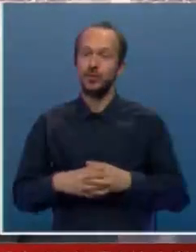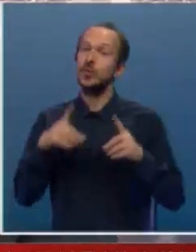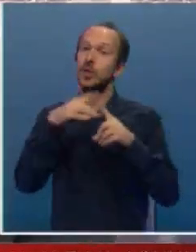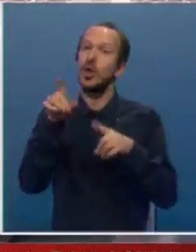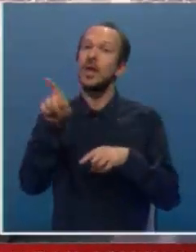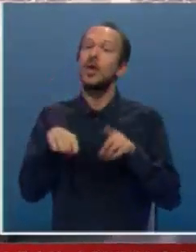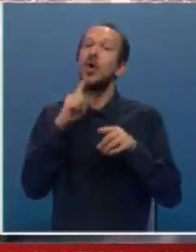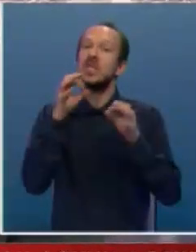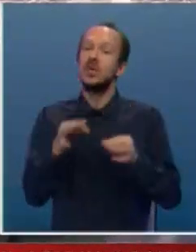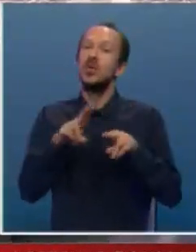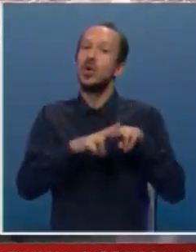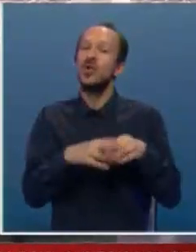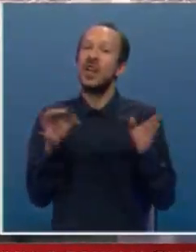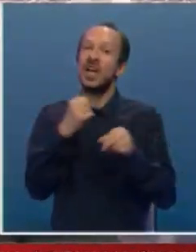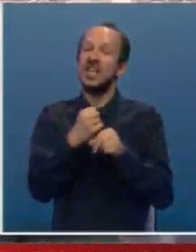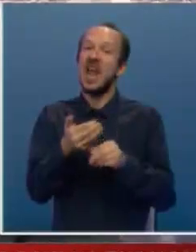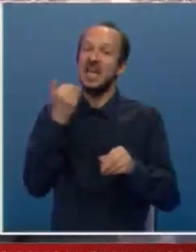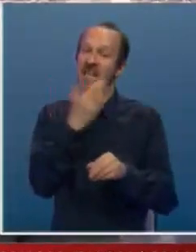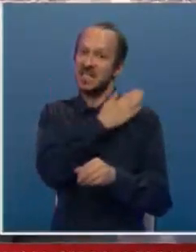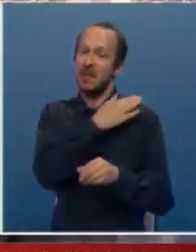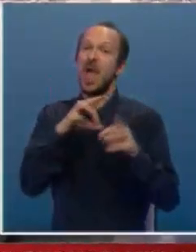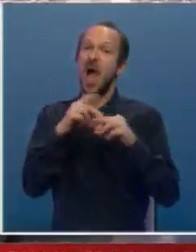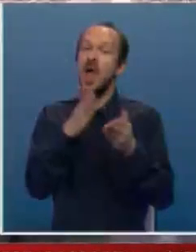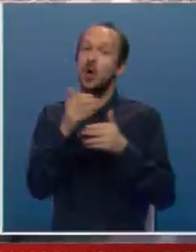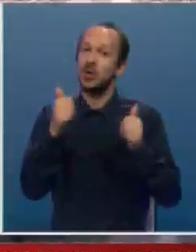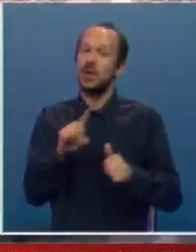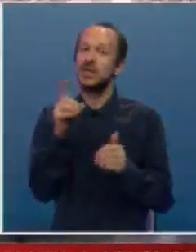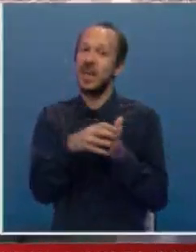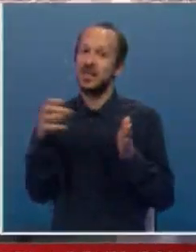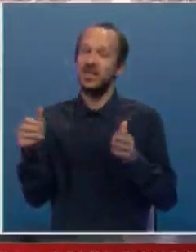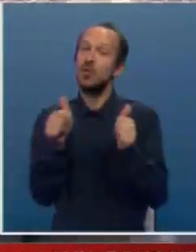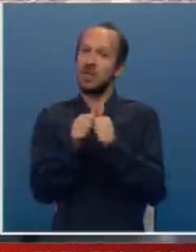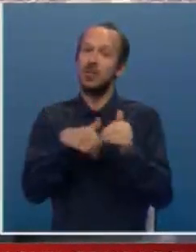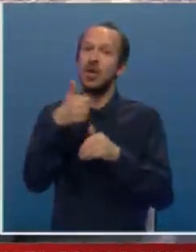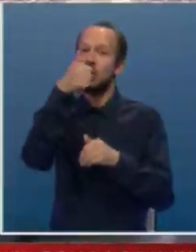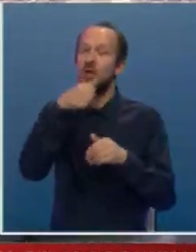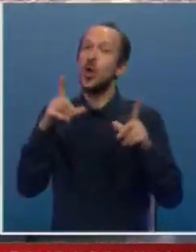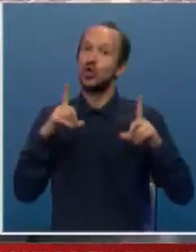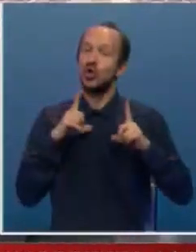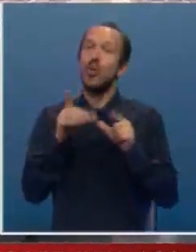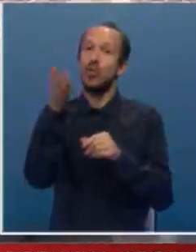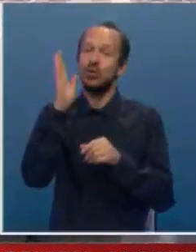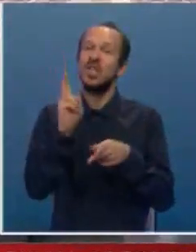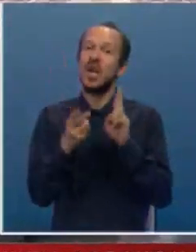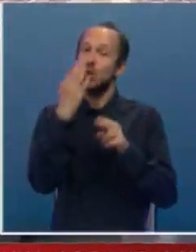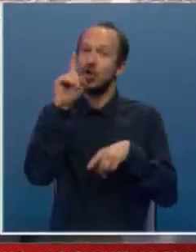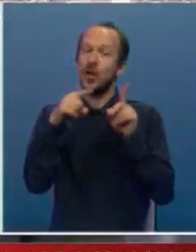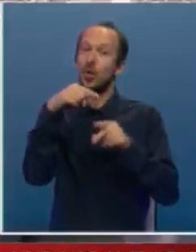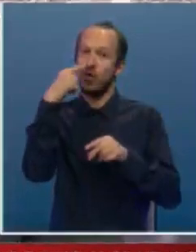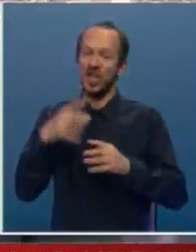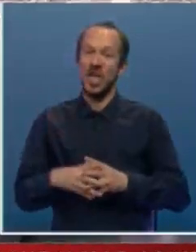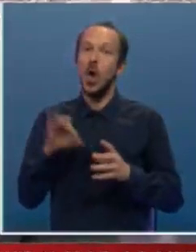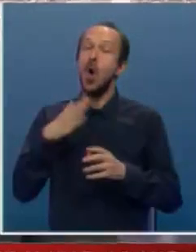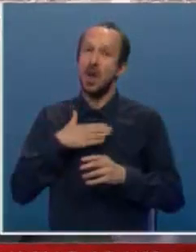neko koji je stigurno ostavio velika dijela iza sebe, ali ako mi danas ne nastavimo, satim onda šta da očekujemo u budućnosti kako će neko govoriti